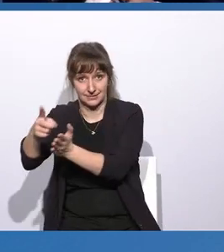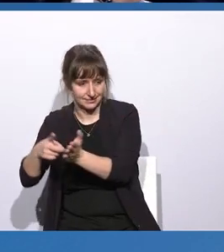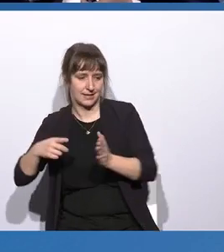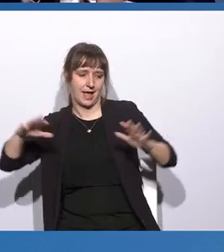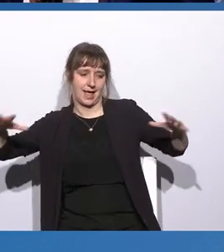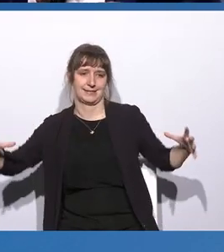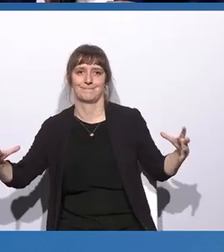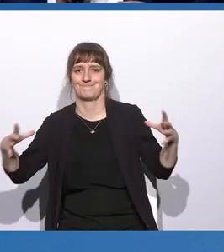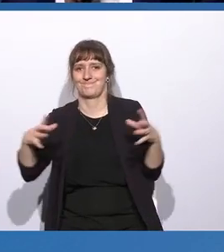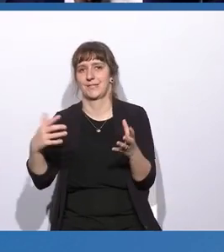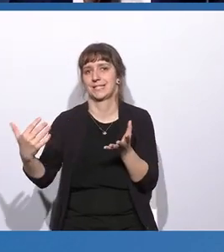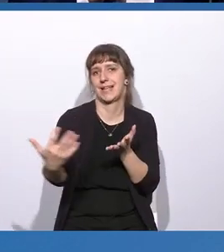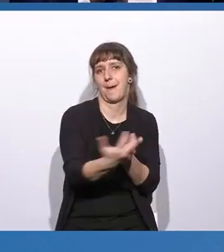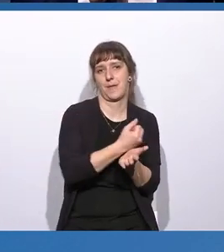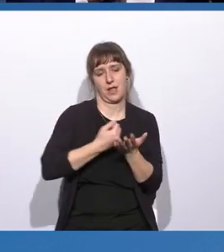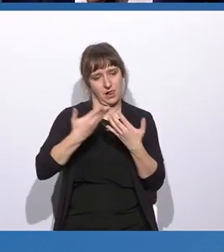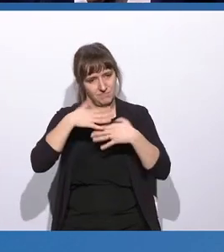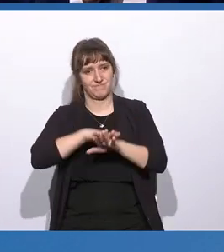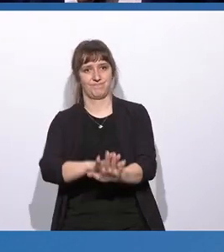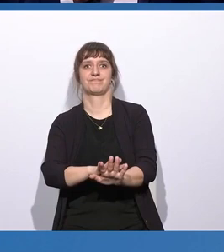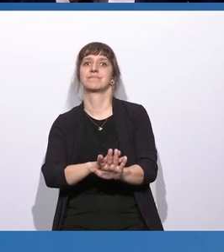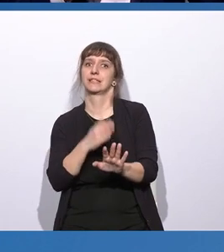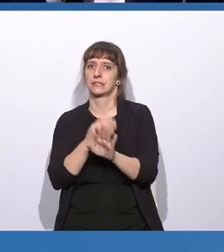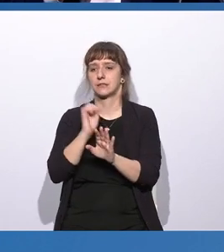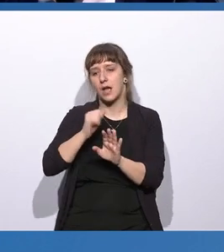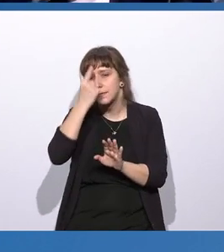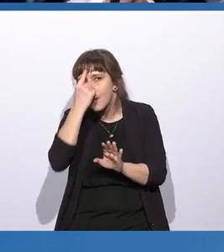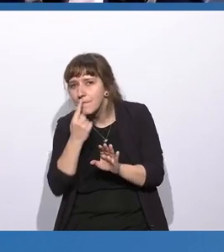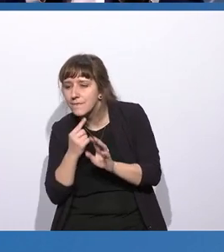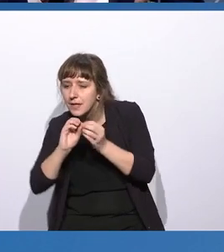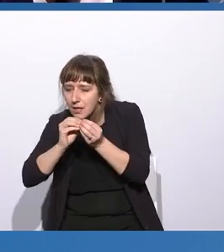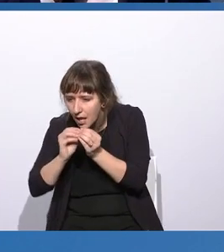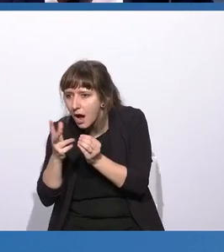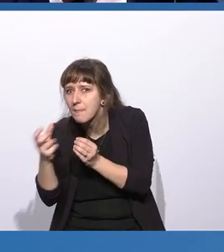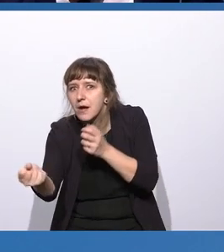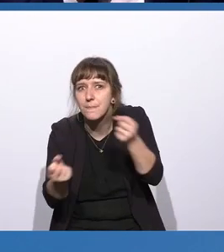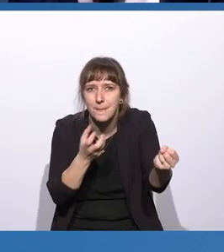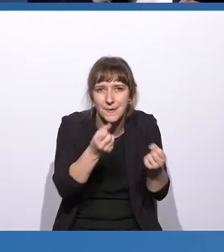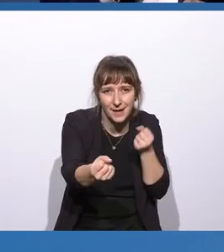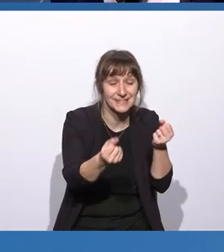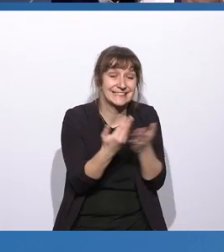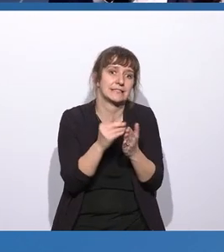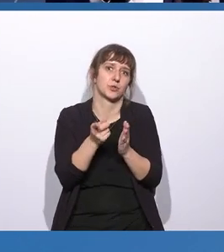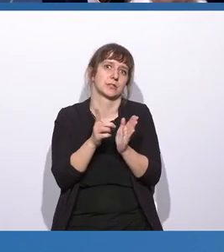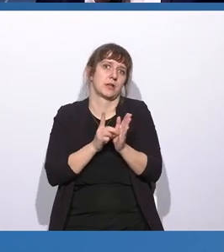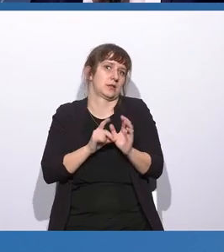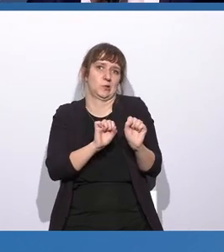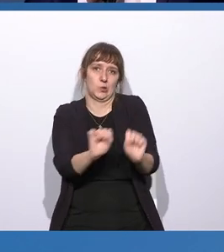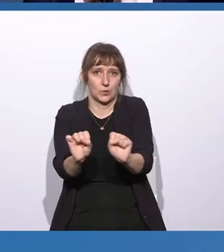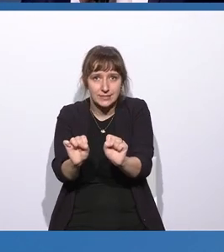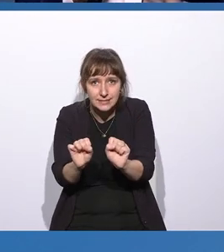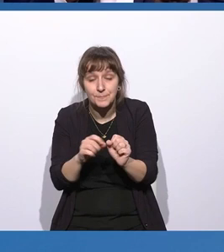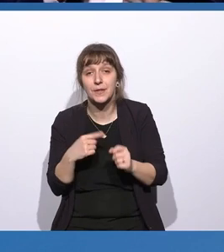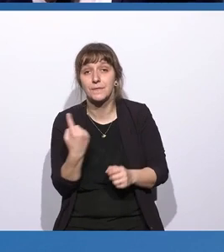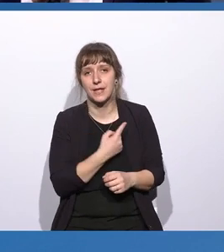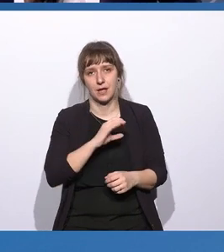gebildet werden könnten. Und dort sind Daten unglaublich schützenswert. Ich habe Ihnen mal eine Folie mitgebracht, was wir bei der